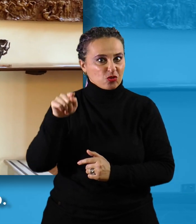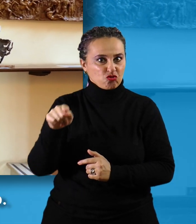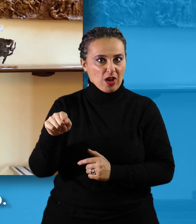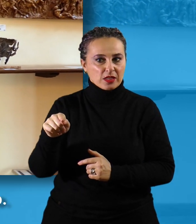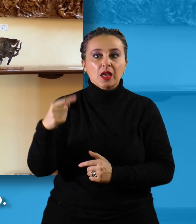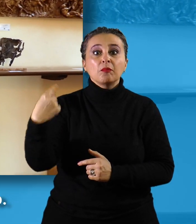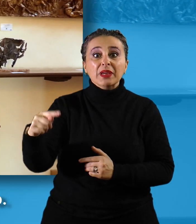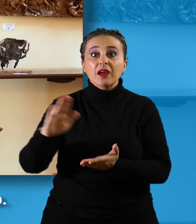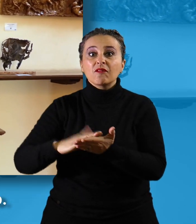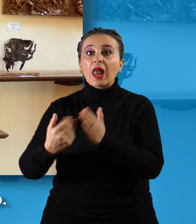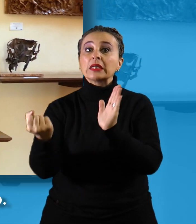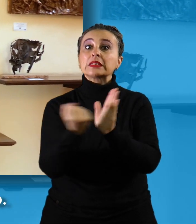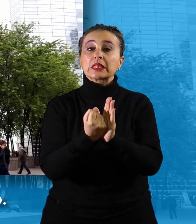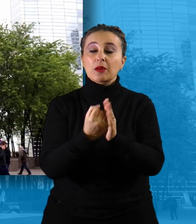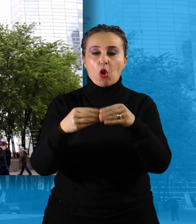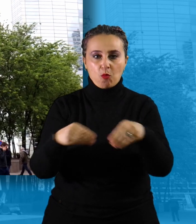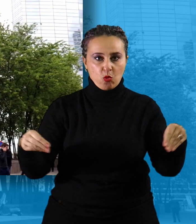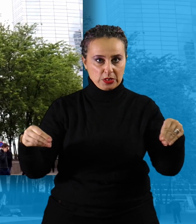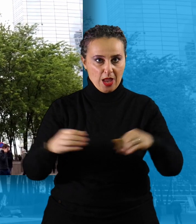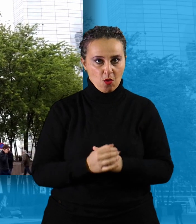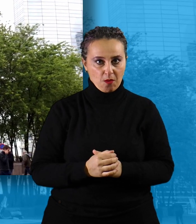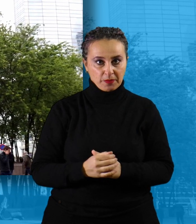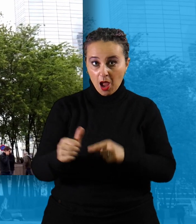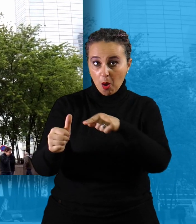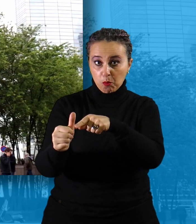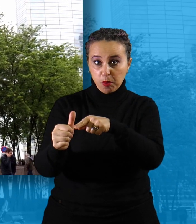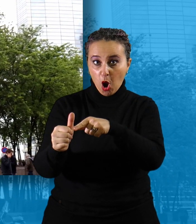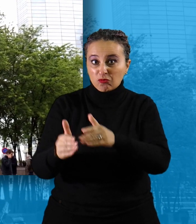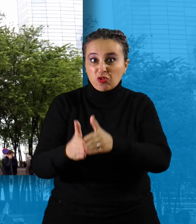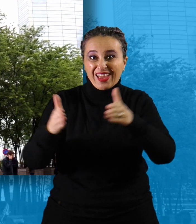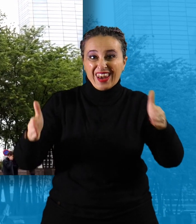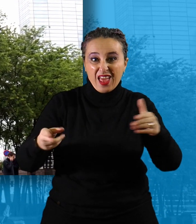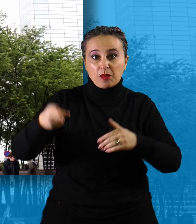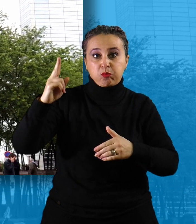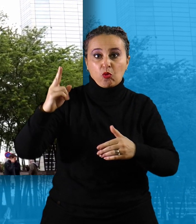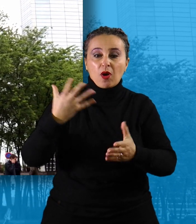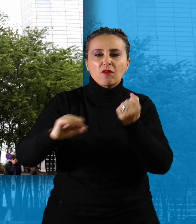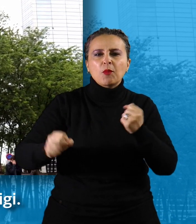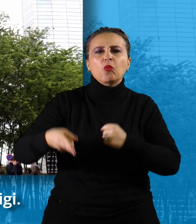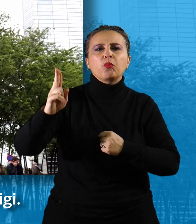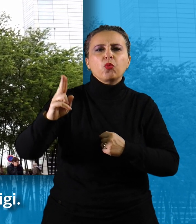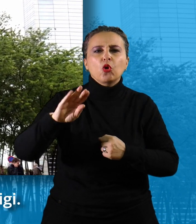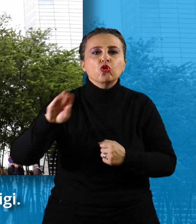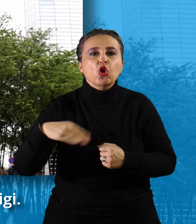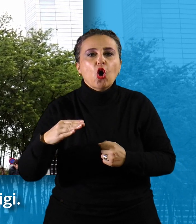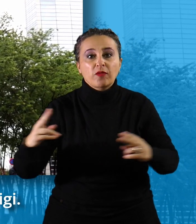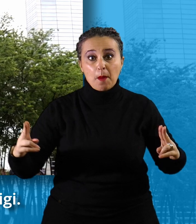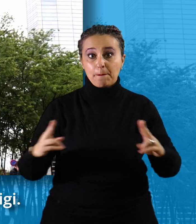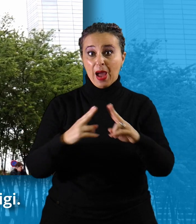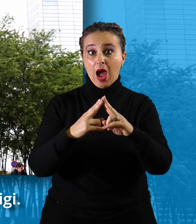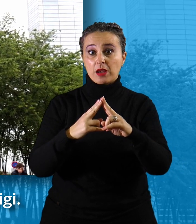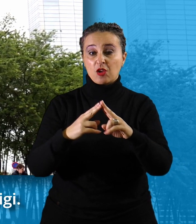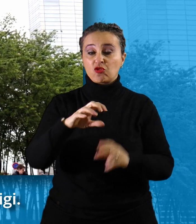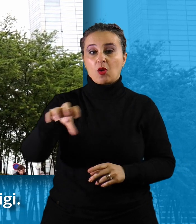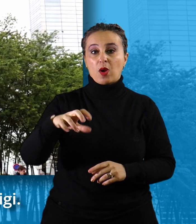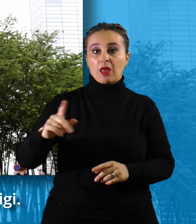stesso del museo. La riproduzione più famosa di tale opera in grandi dimensioni si trova nel quartiere La Défense